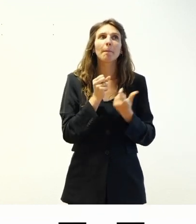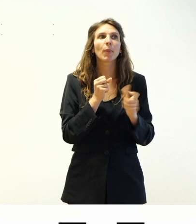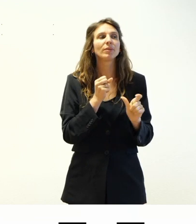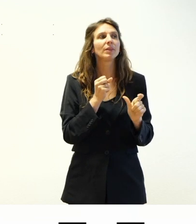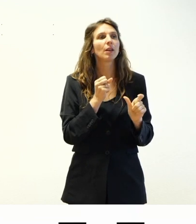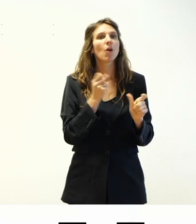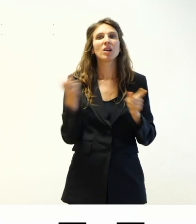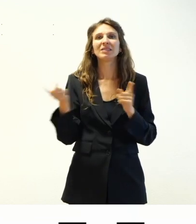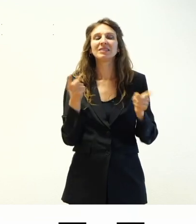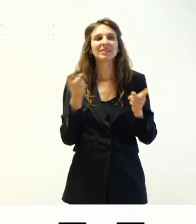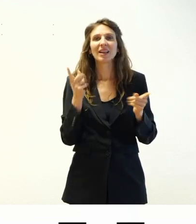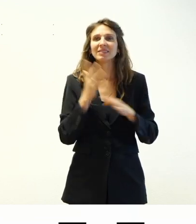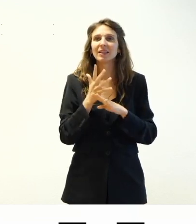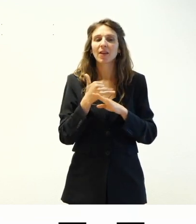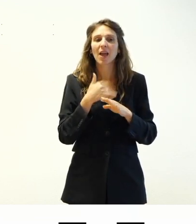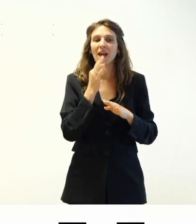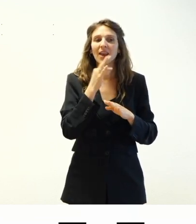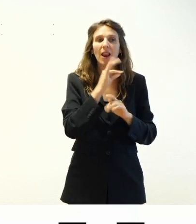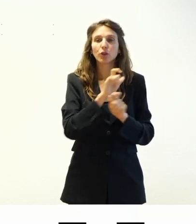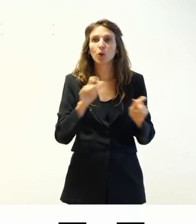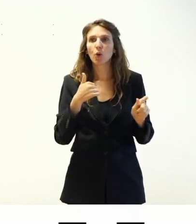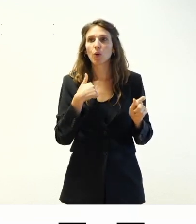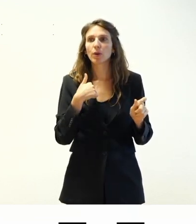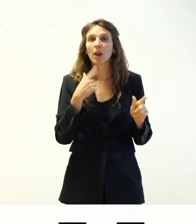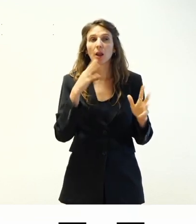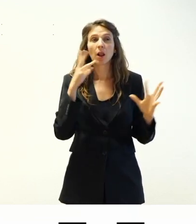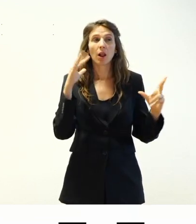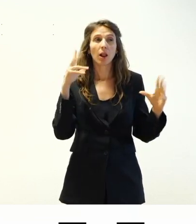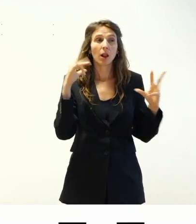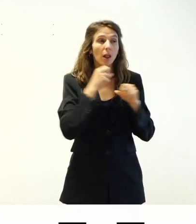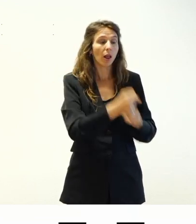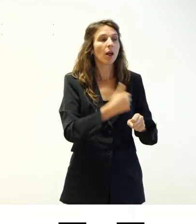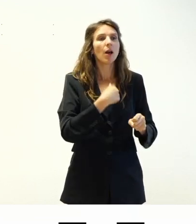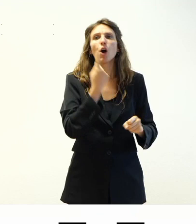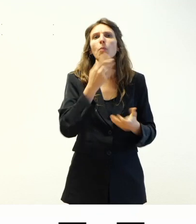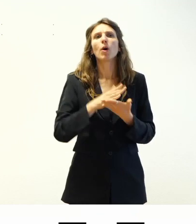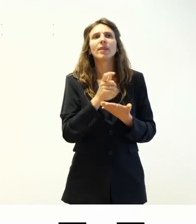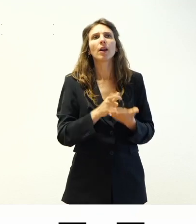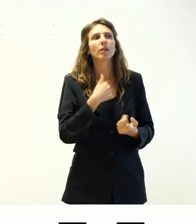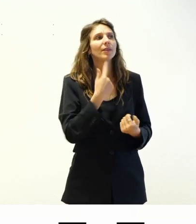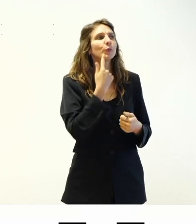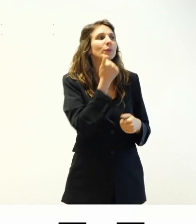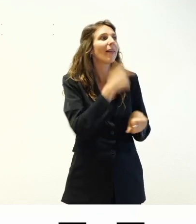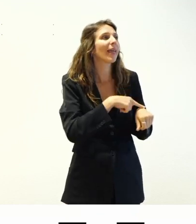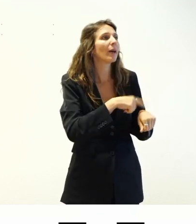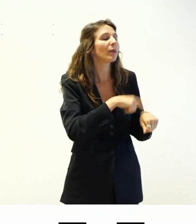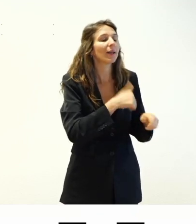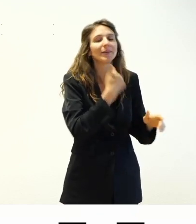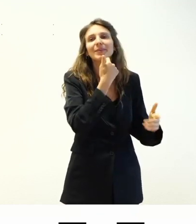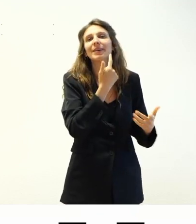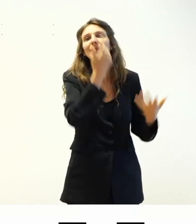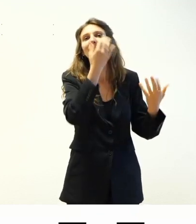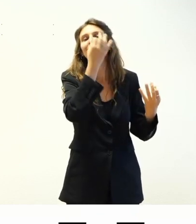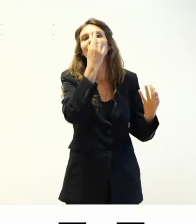in queste sessioni i relatori che si dannano l'anima per trasmettere dei concetti e il moderatore l'unica cosa che è capace di dire è tempo e quindi sembra che il moderatore sia